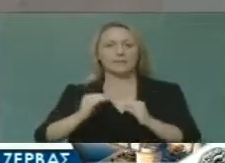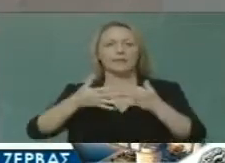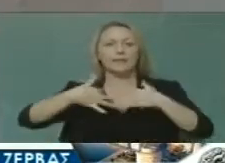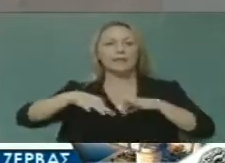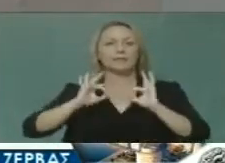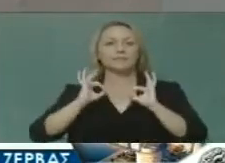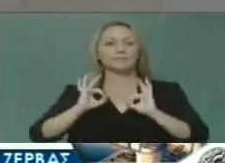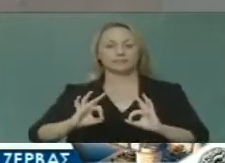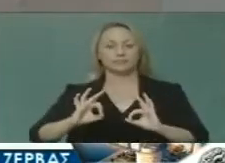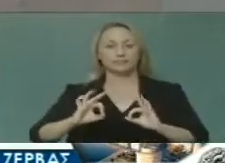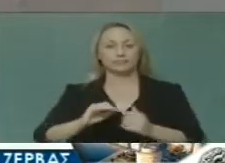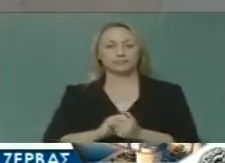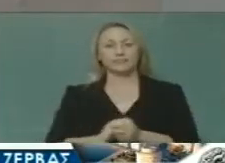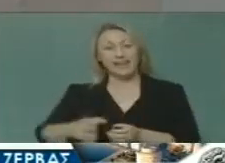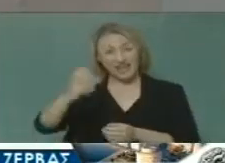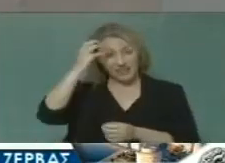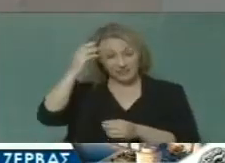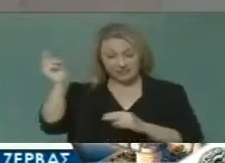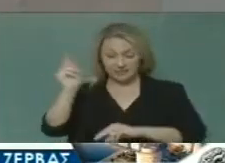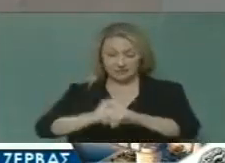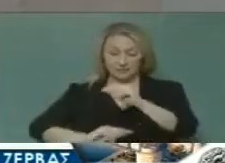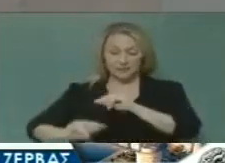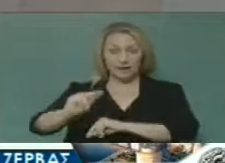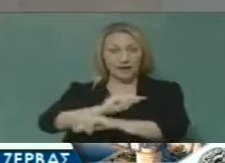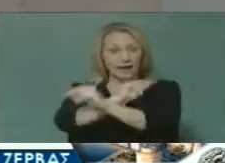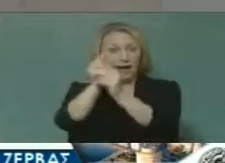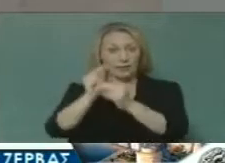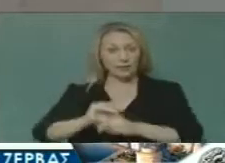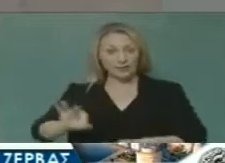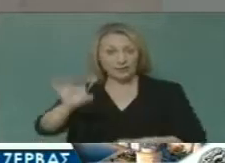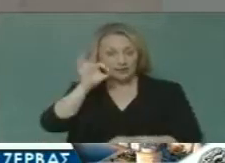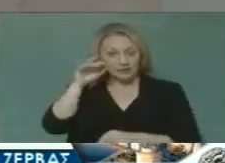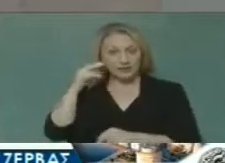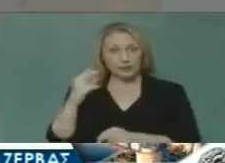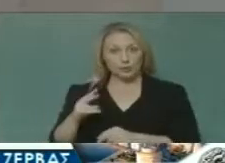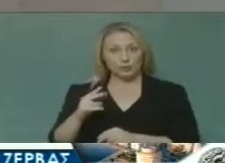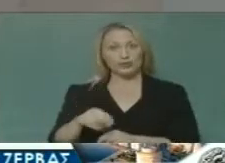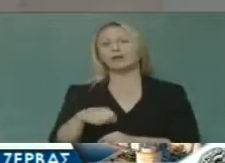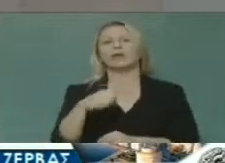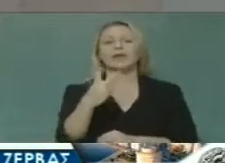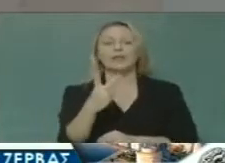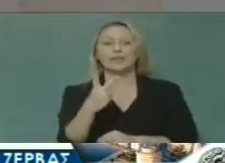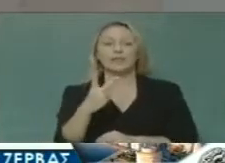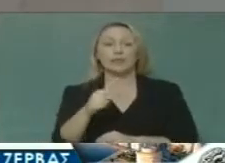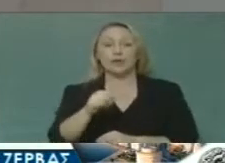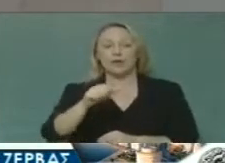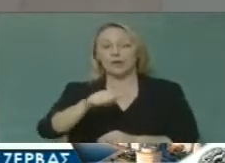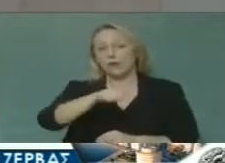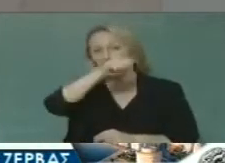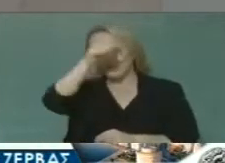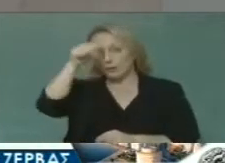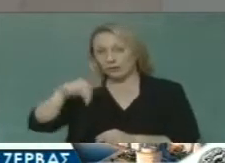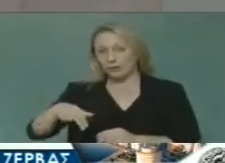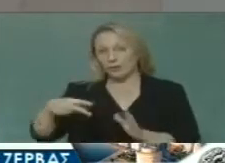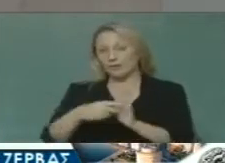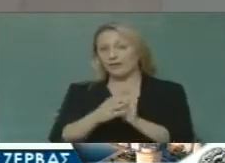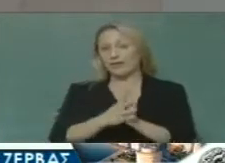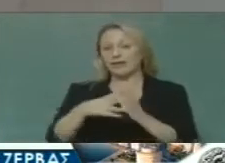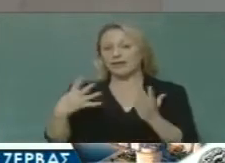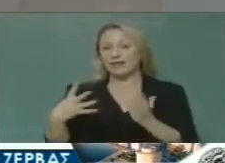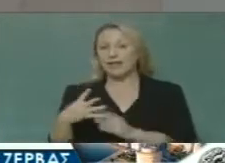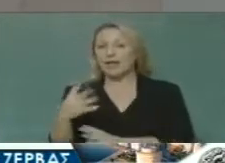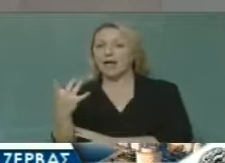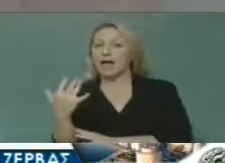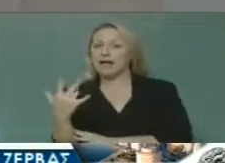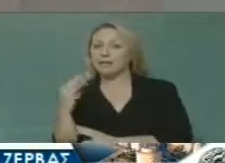θα θυμούνται πολλοί το εκλογικό αποτέλεσμα στη Θεσσαλονίκη στις 2 Ιουνίου 2019 η αριθμητική και πολιτική